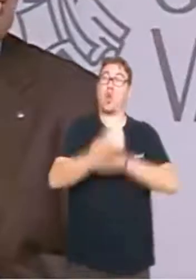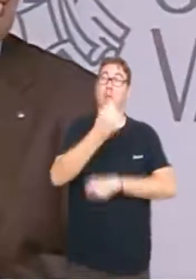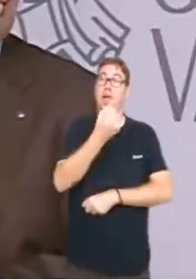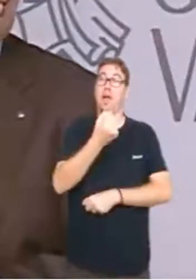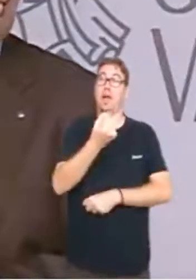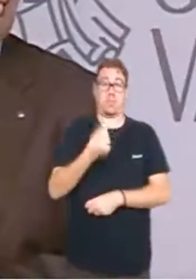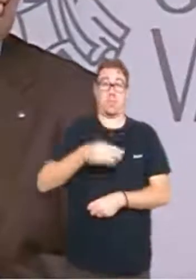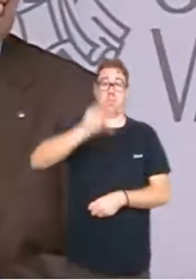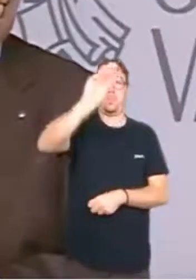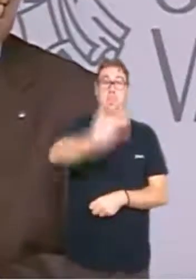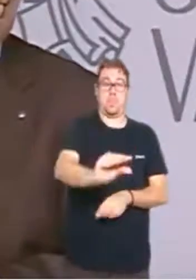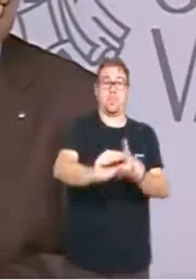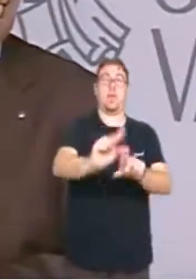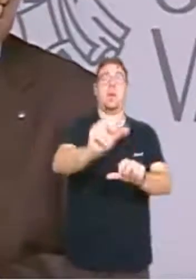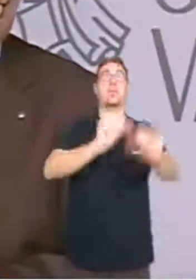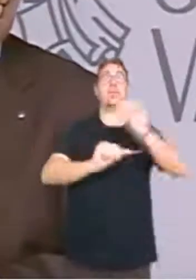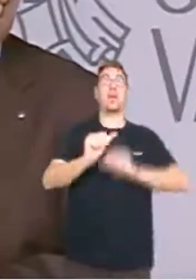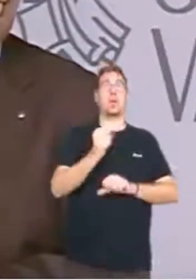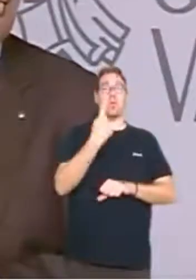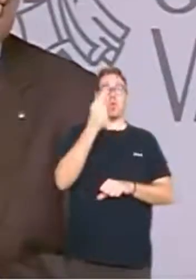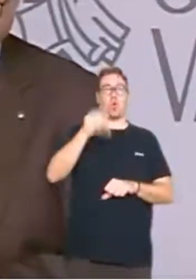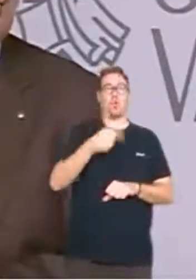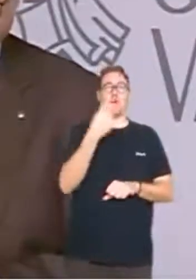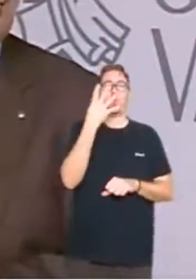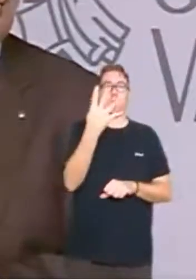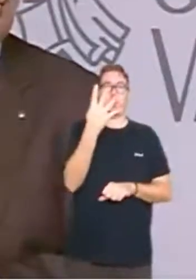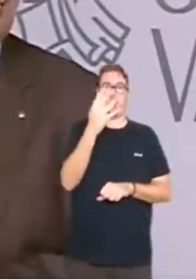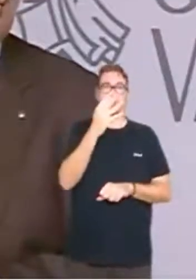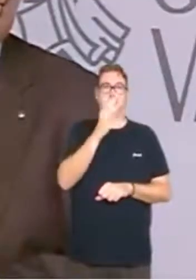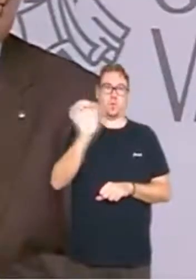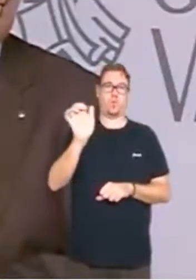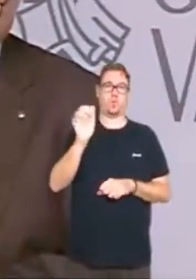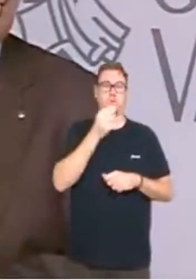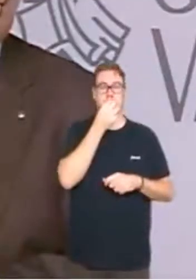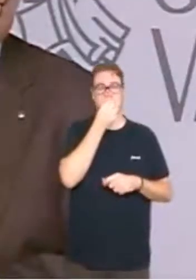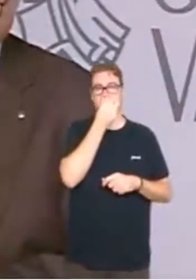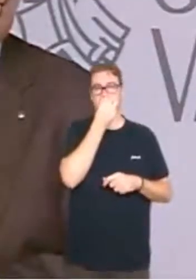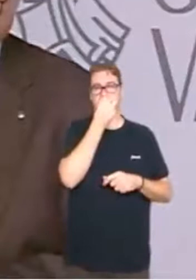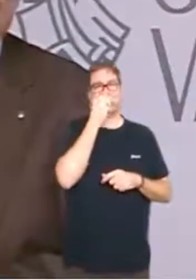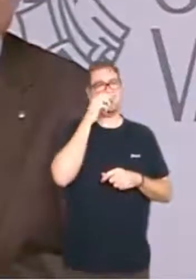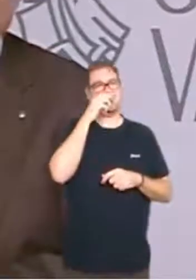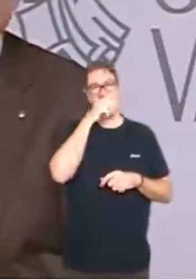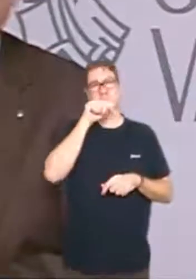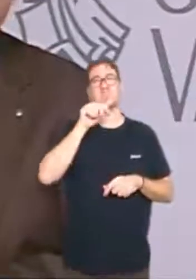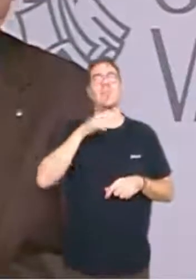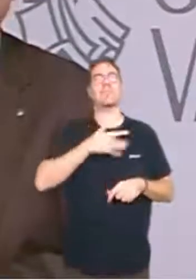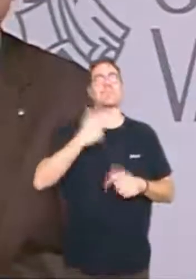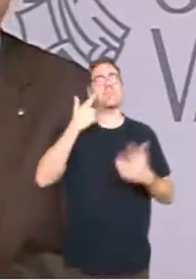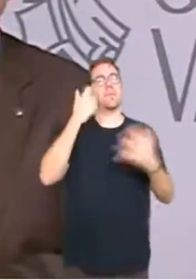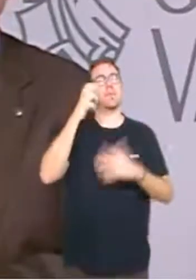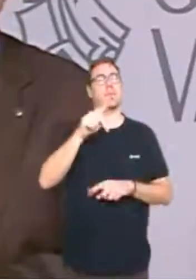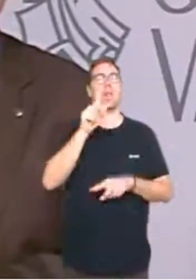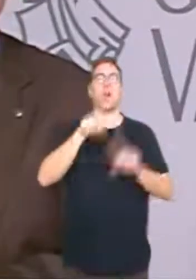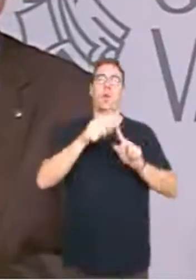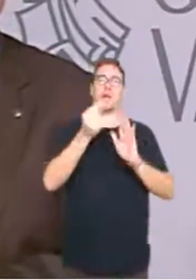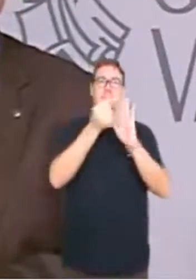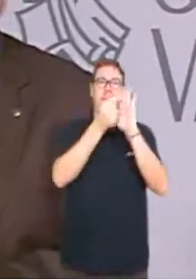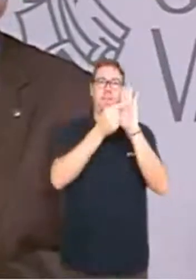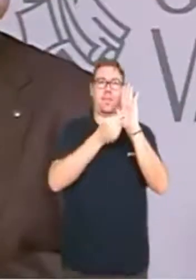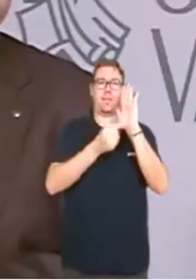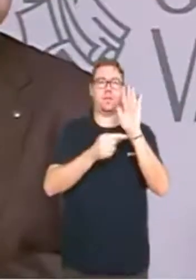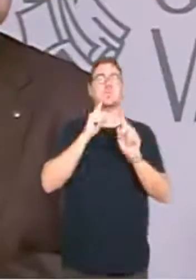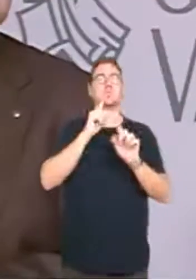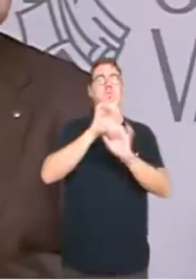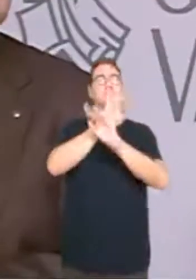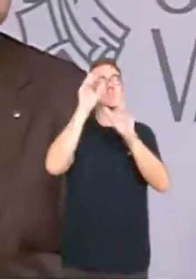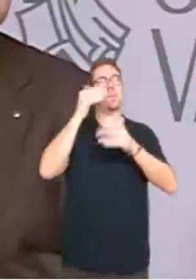directament en economia, n'hi un retorn de 1,4. Vull destacar també algunes de les mesures que dono en compte d